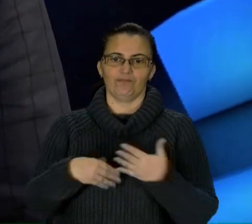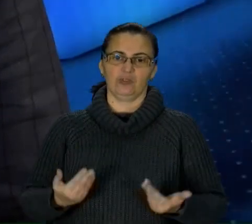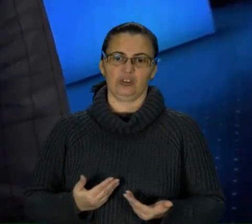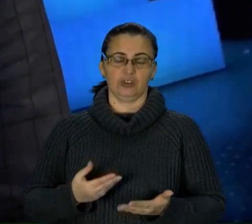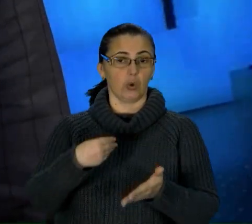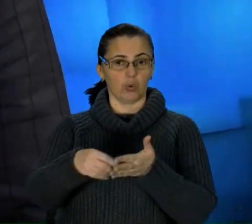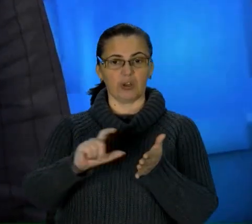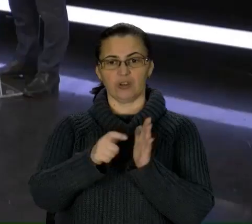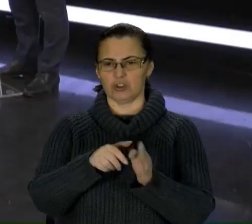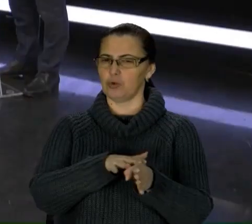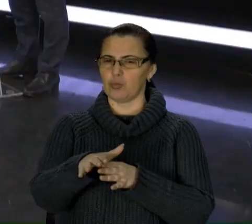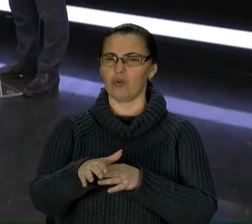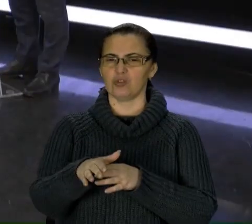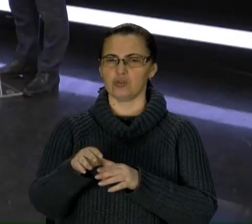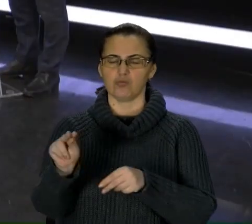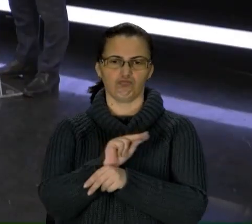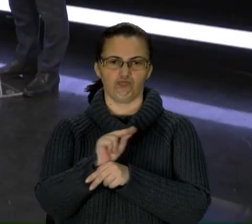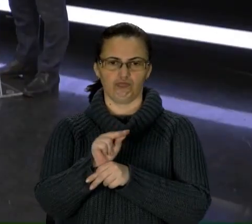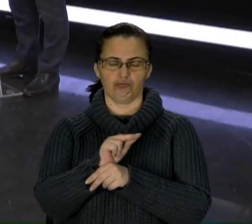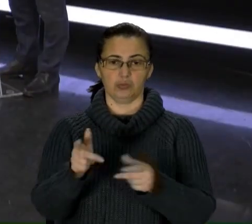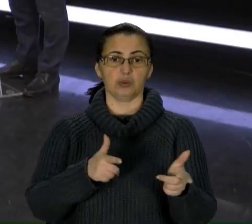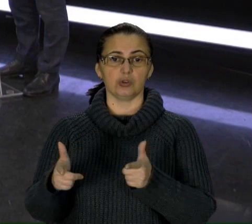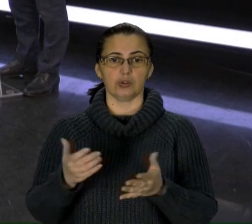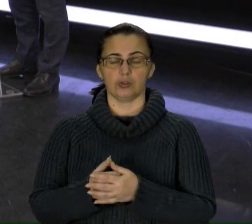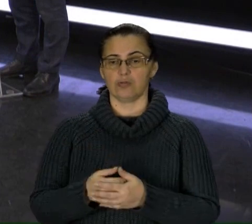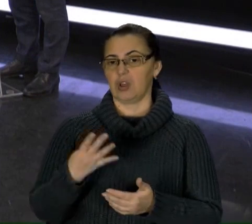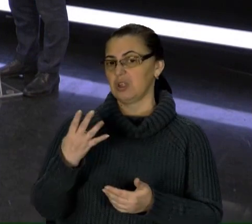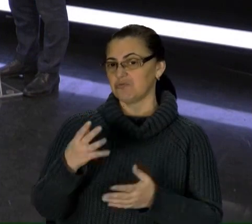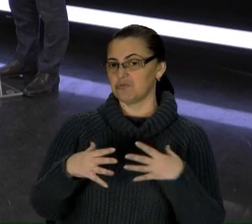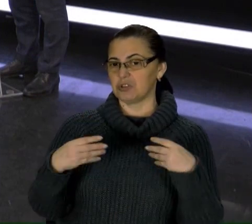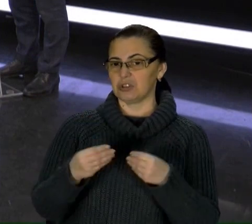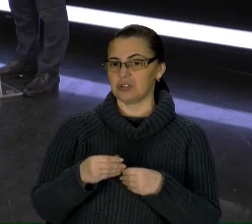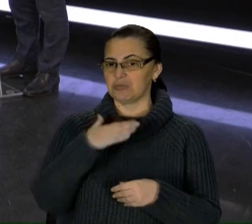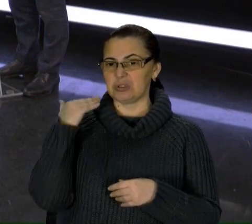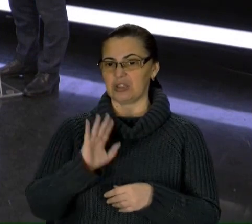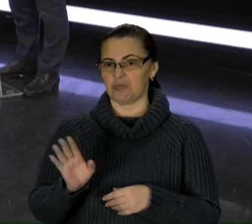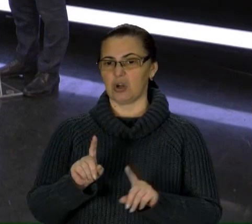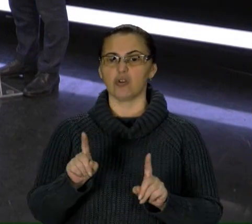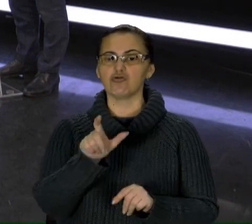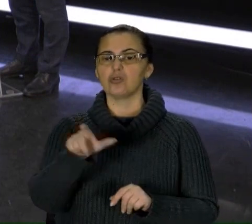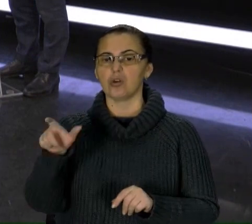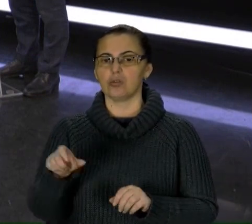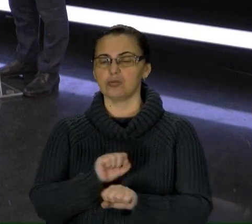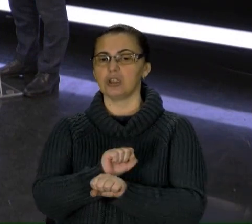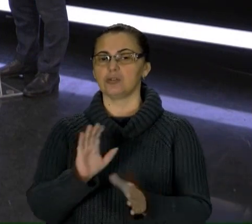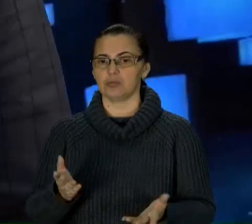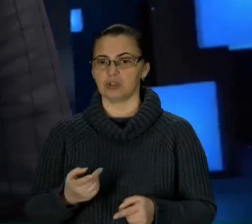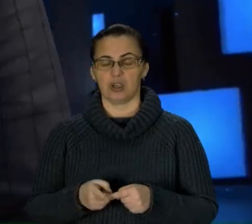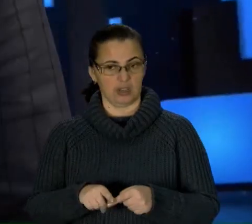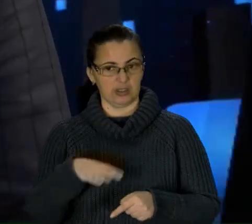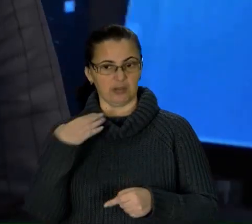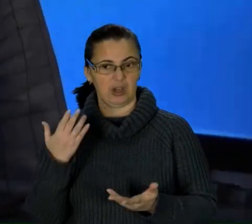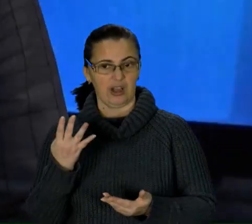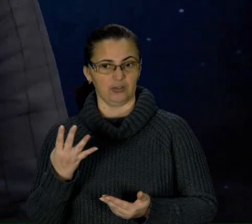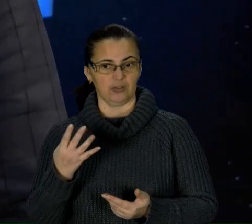ремонту. Але чотири, то виглядає так не дуже і багато. Що людей зупиняє? Чи це багато? Це не